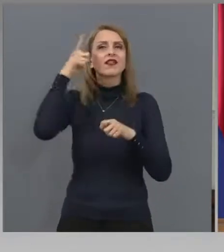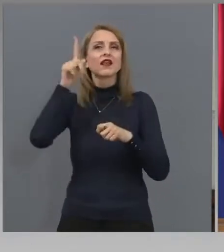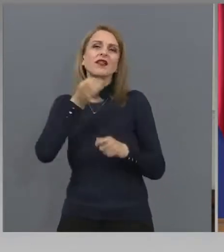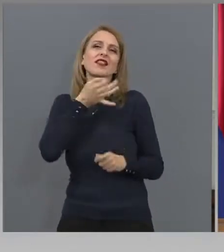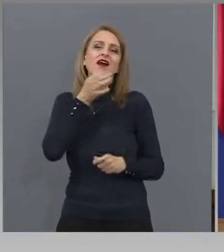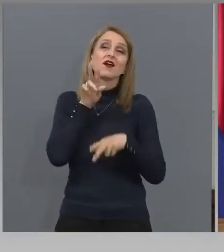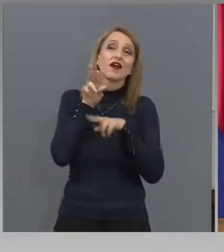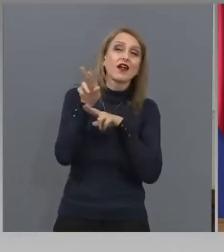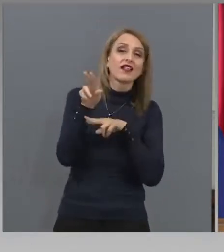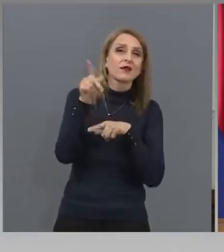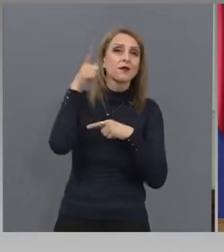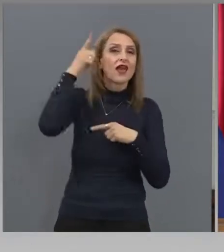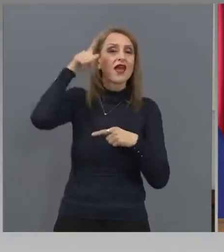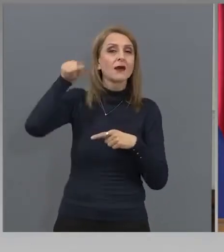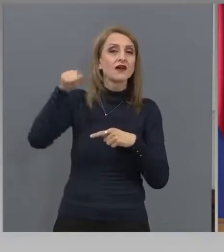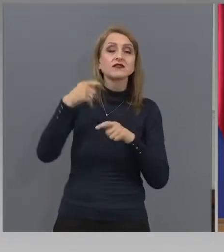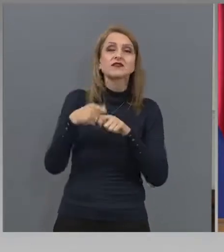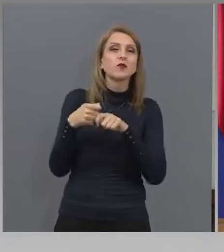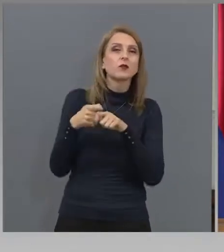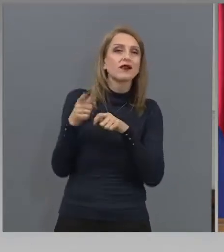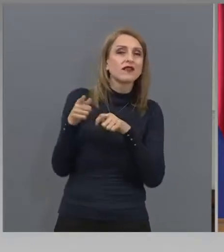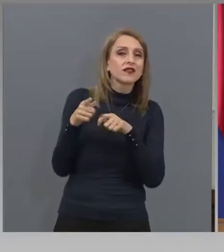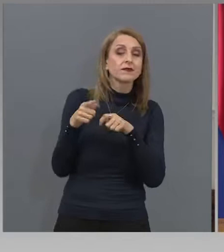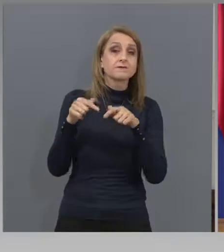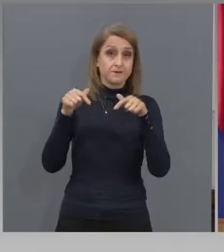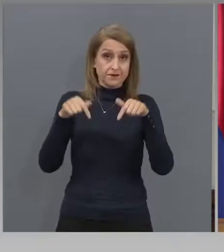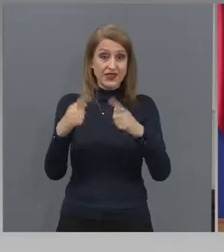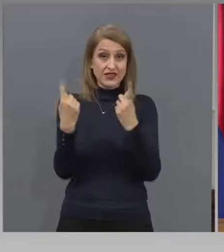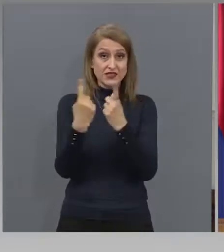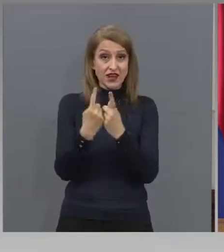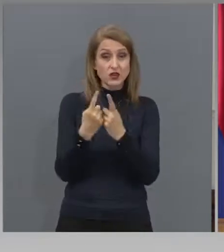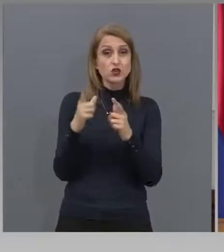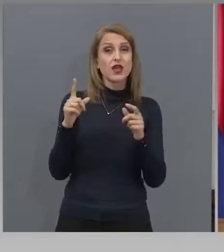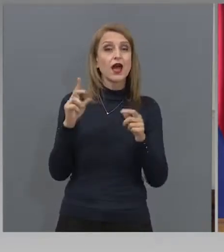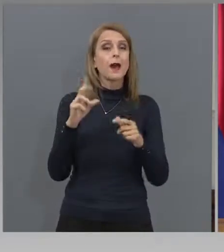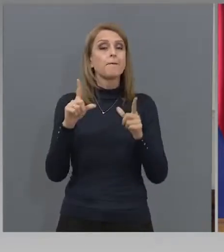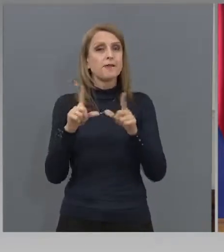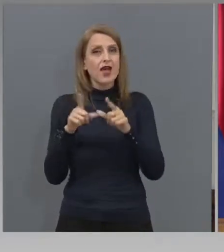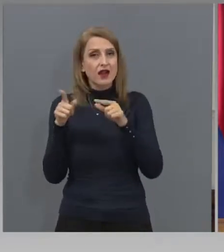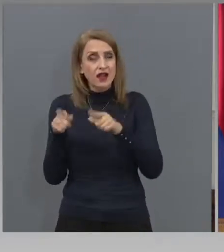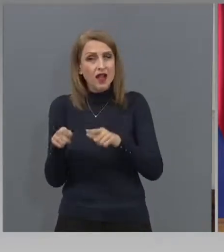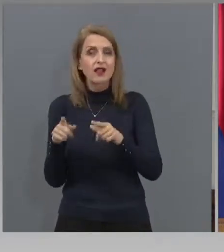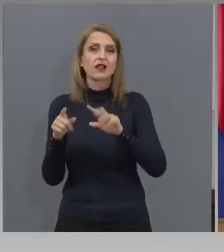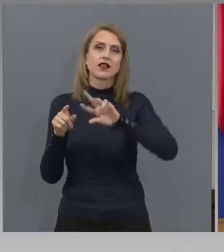днеска на срещата на канцлера Меркел с премьерите на